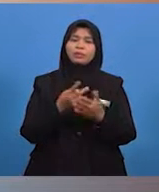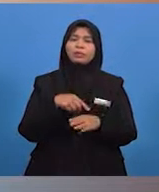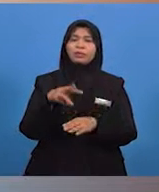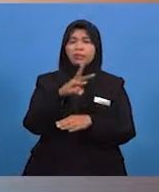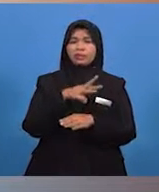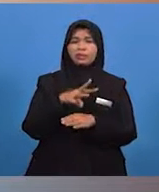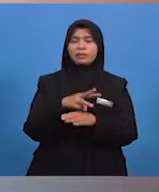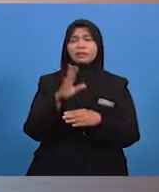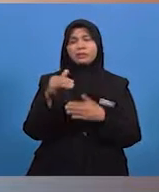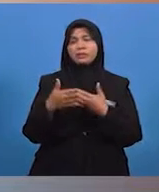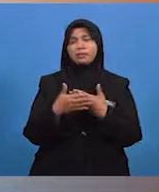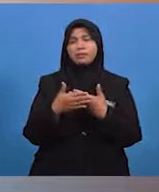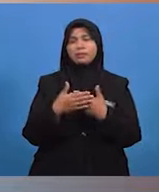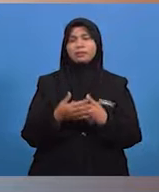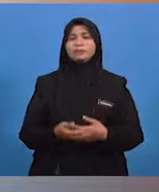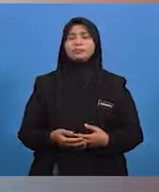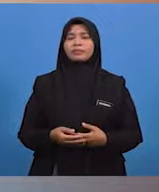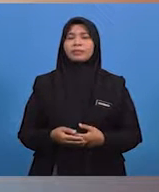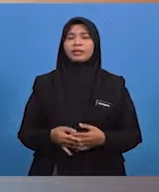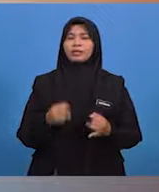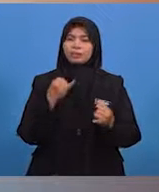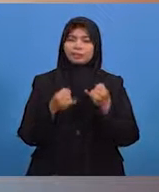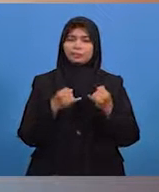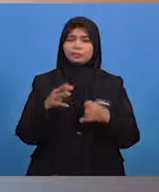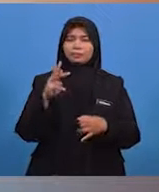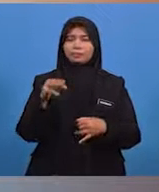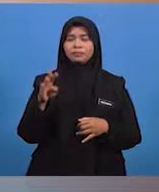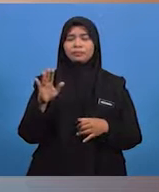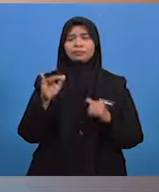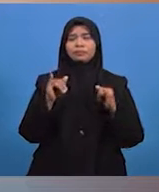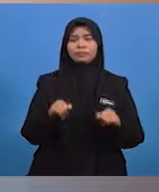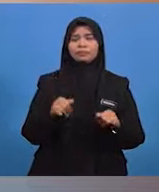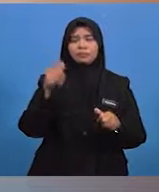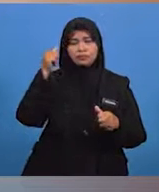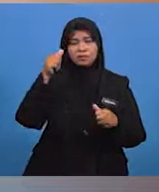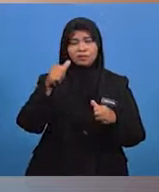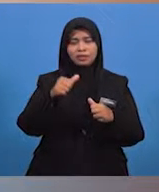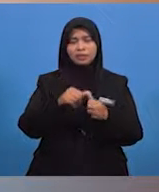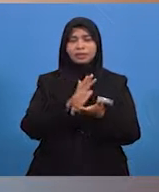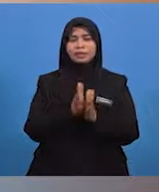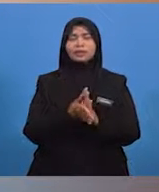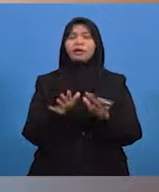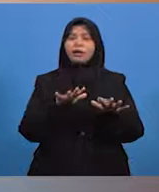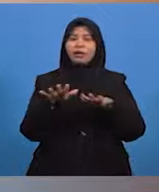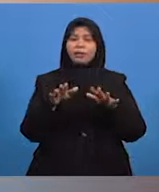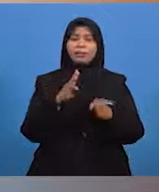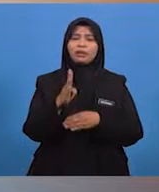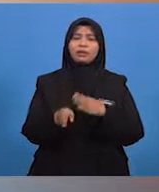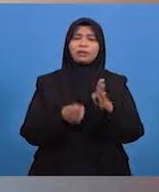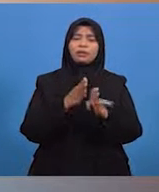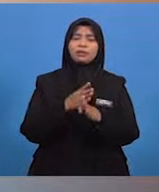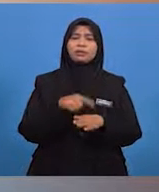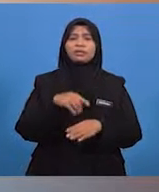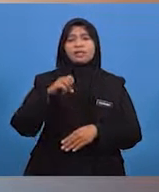persekitaran. Jika murid-murid masih ingat lagi, kejadian gempa bumi di Sabah pada 5 Jun